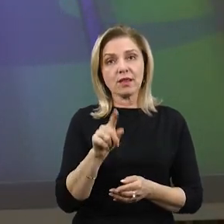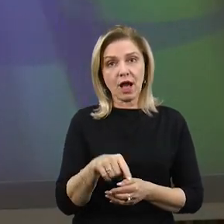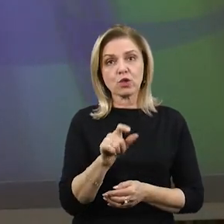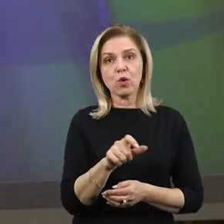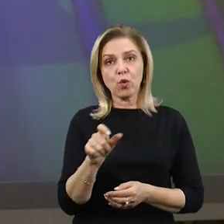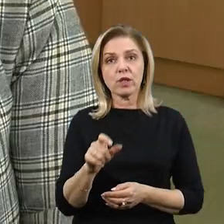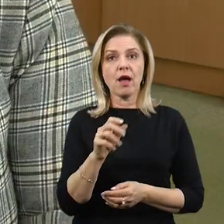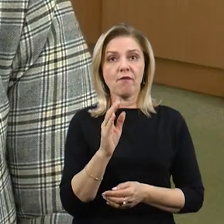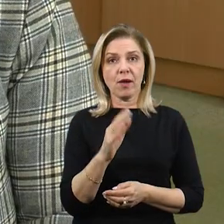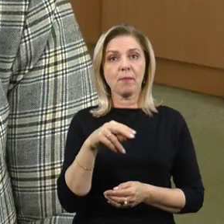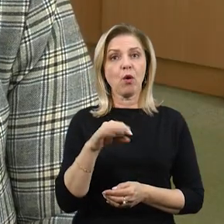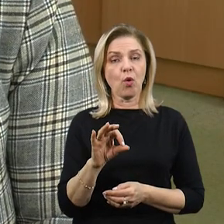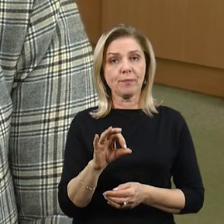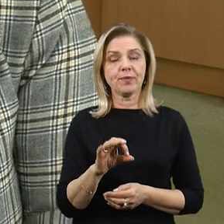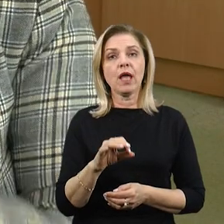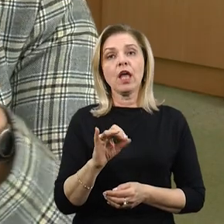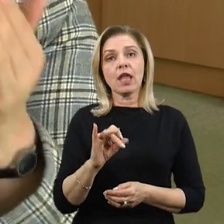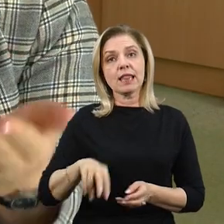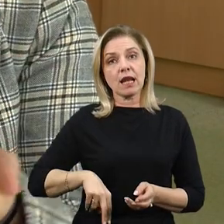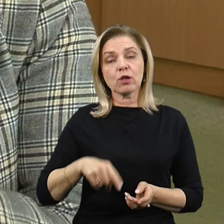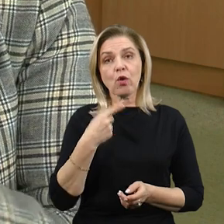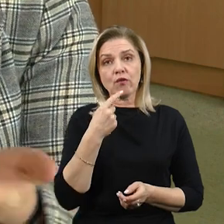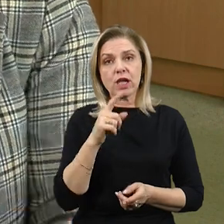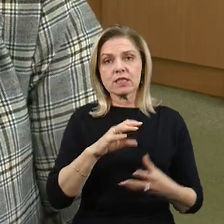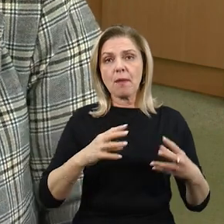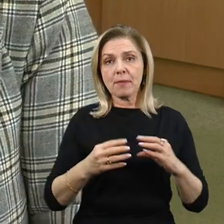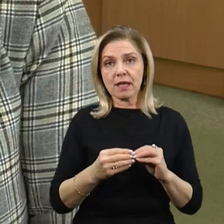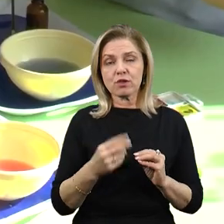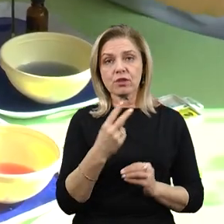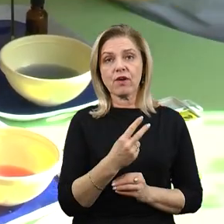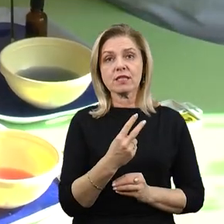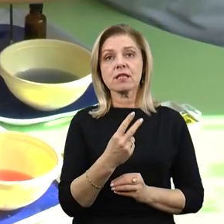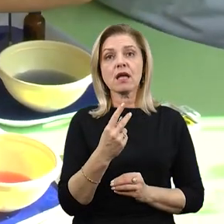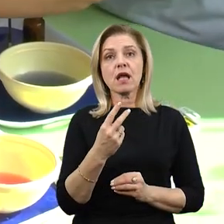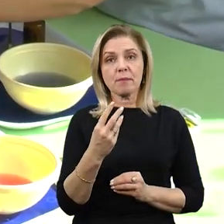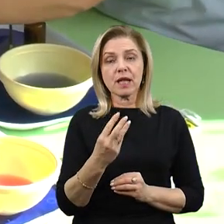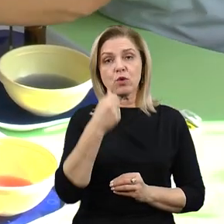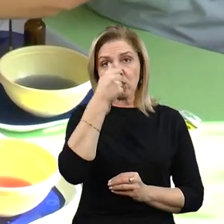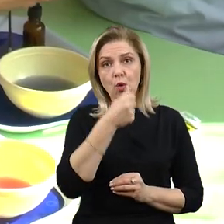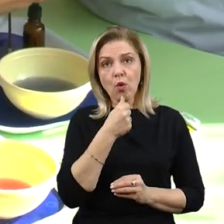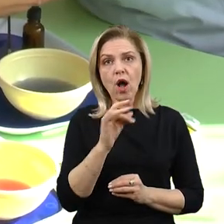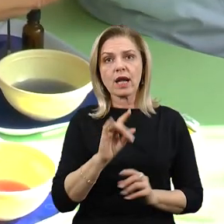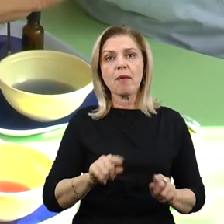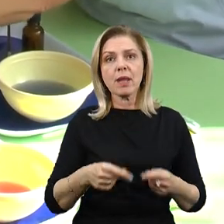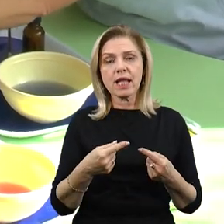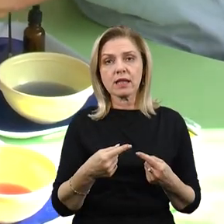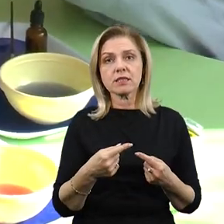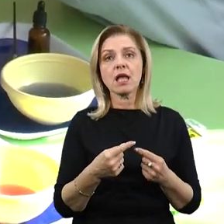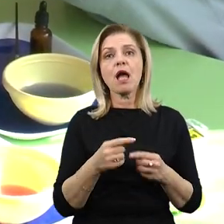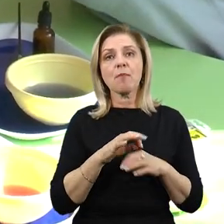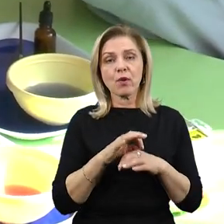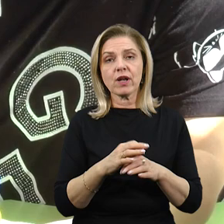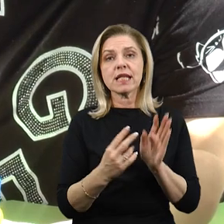регіонів України. Оксана Рибінчук каже, що за підсумками 2021 року реабілітацію пройшли семеро дітей зі статусом